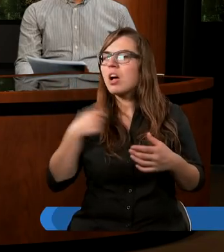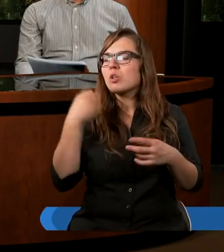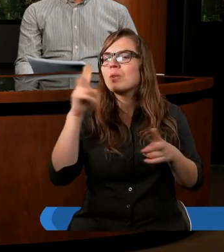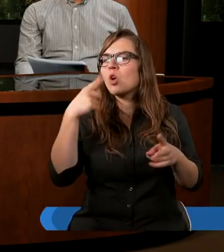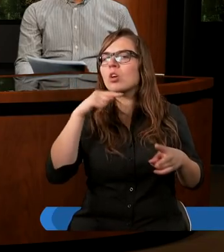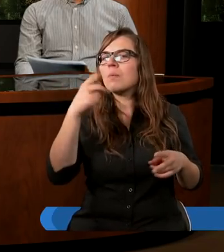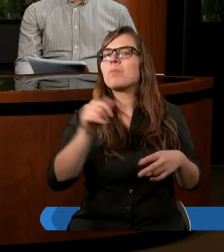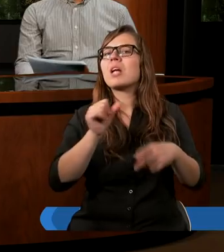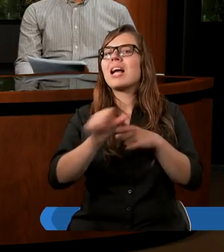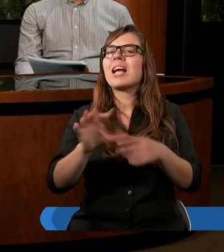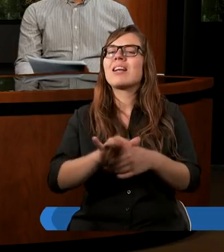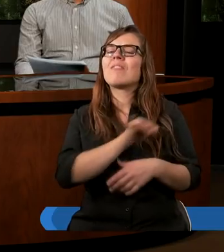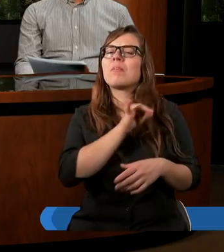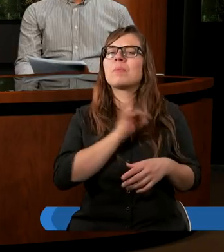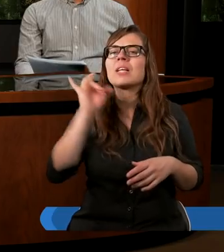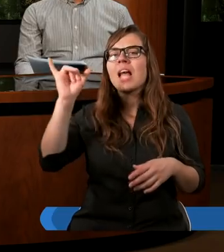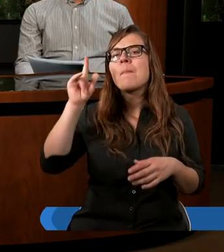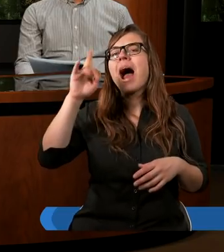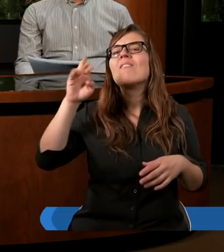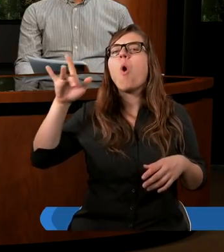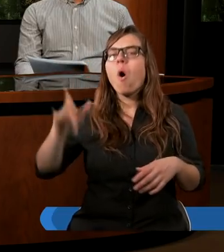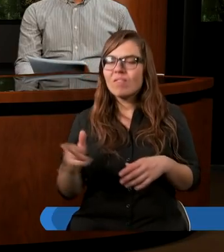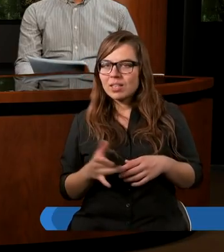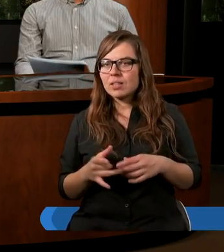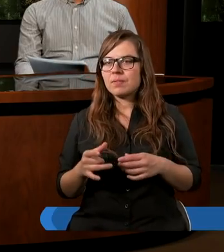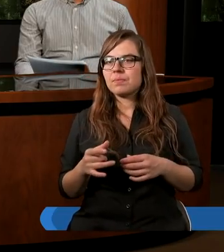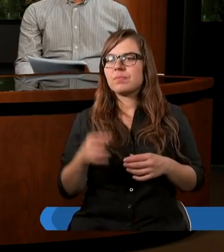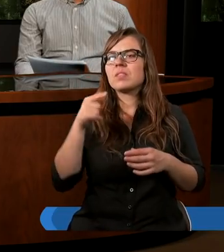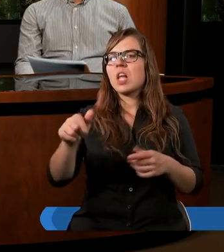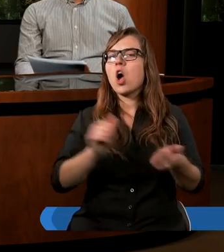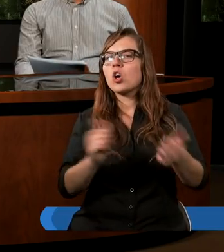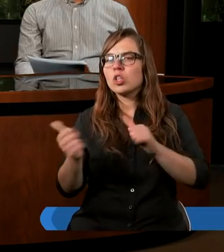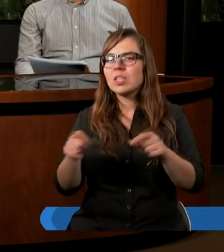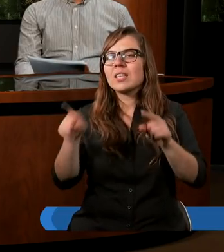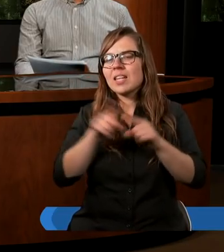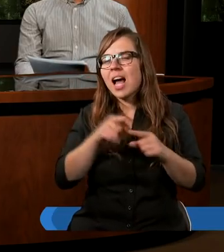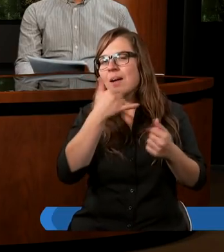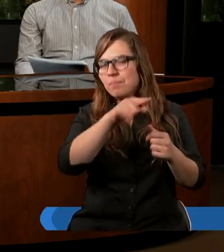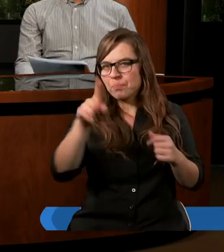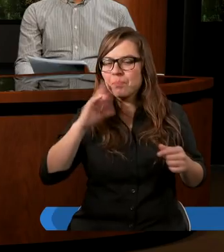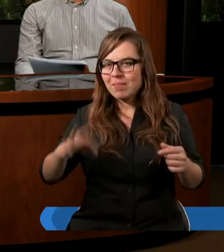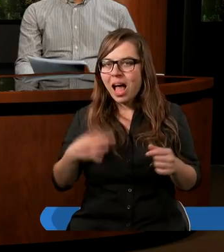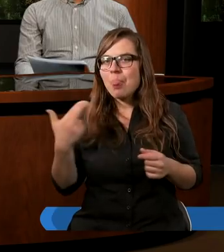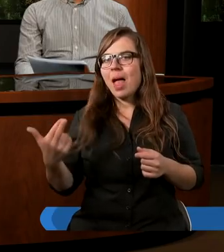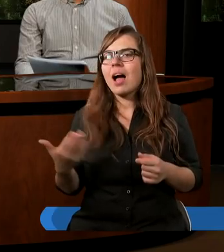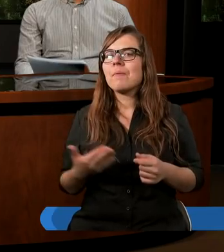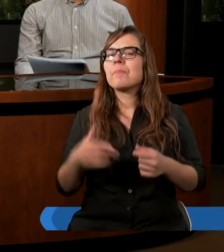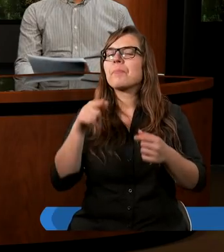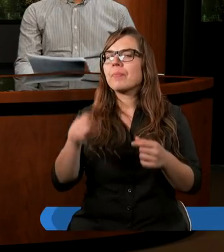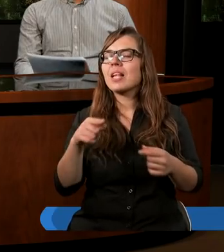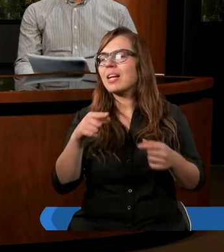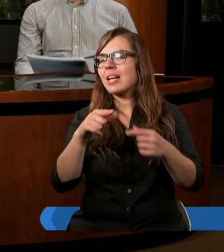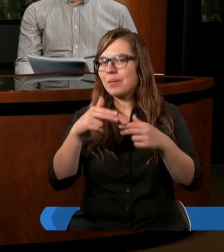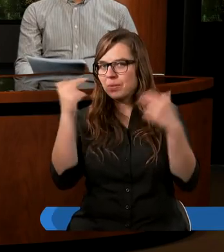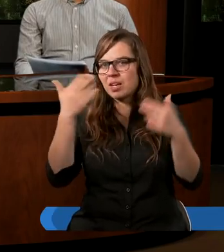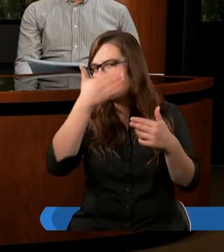nie powiedział, że jesteście w imię mojej ochrzczeni. Ochrzciłem też i dom Stefana. Poza